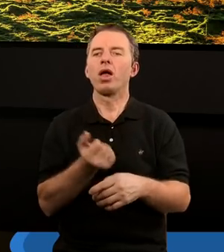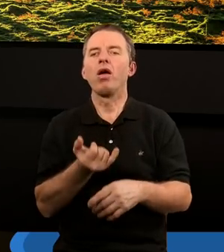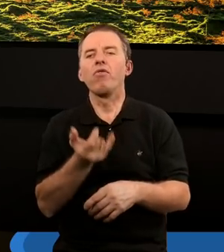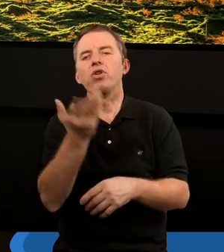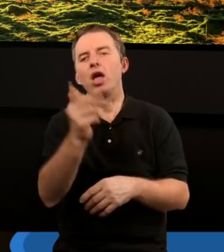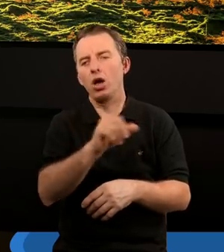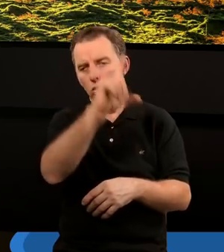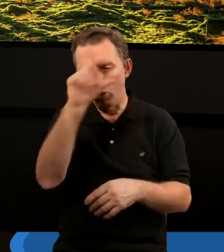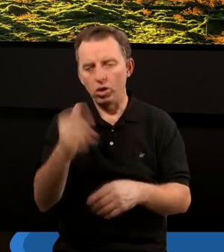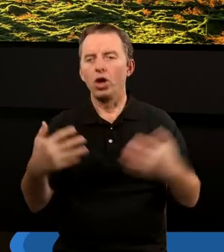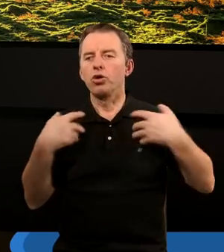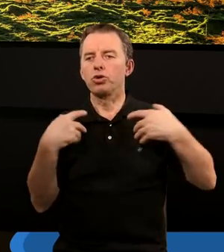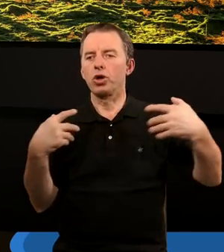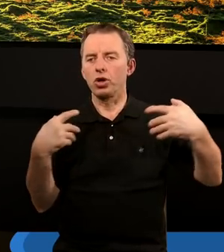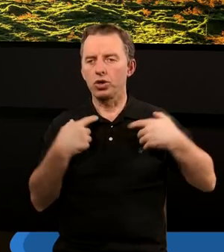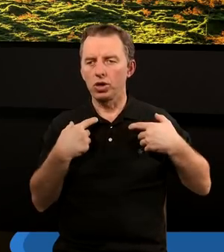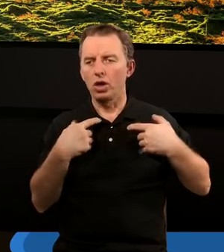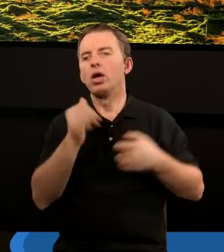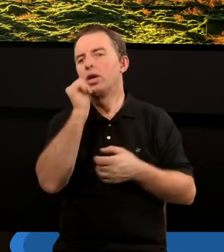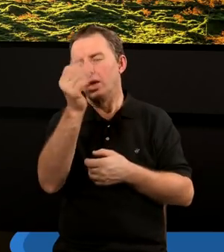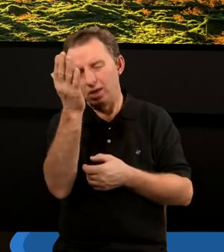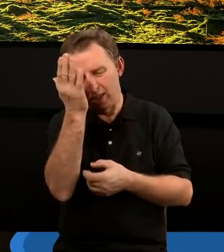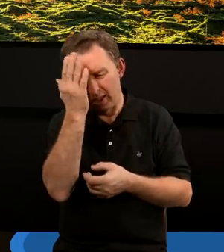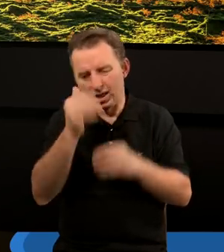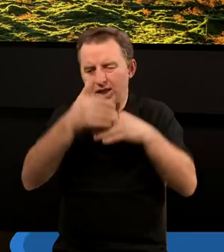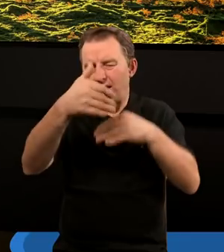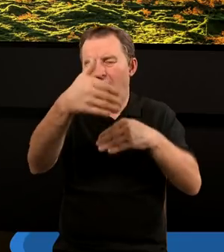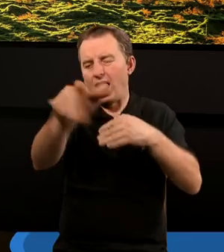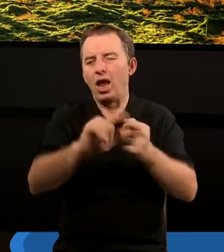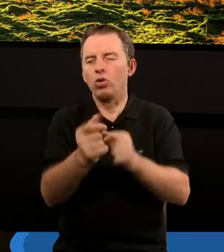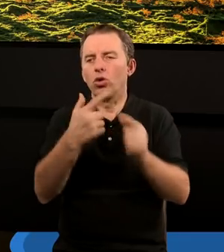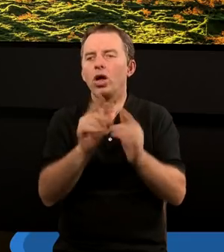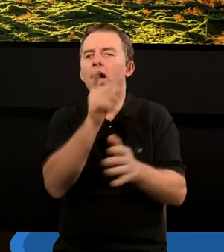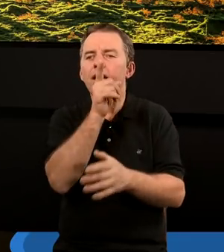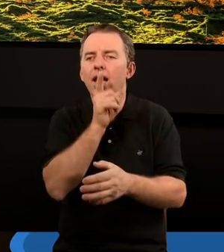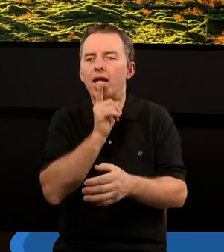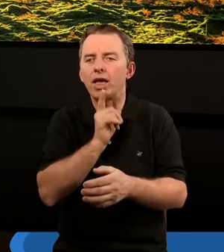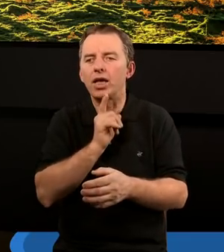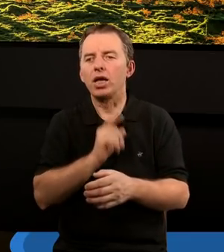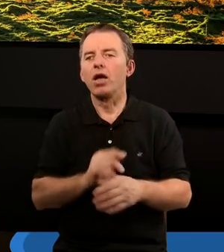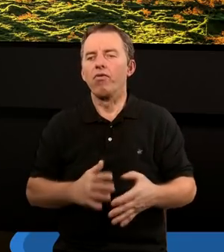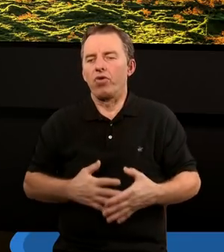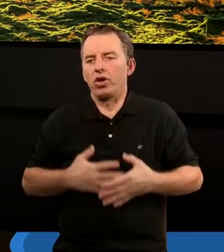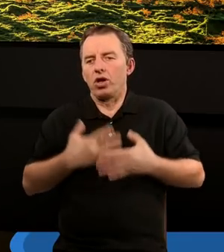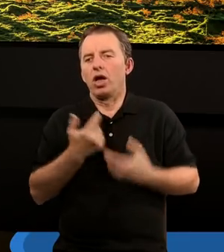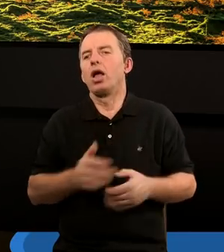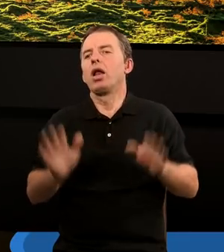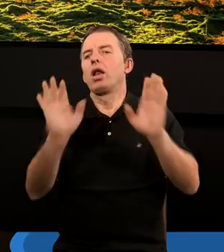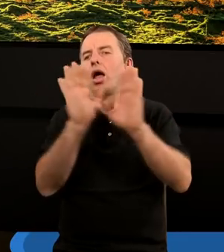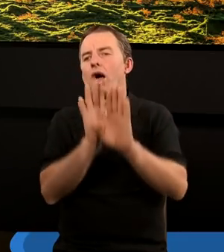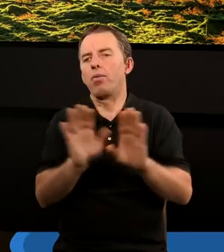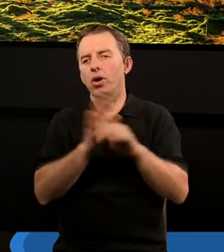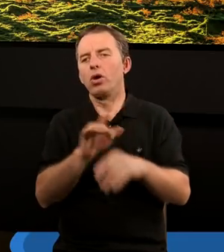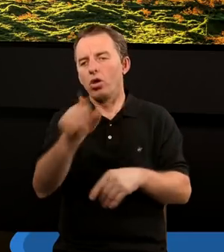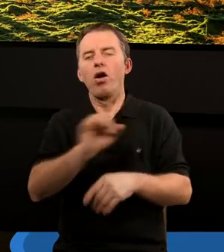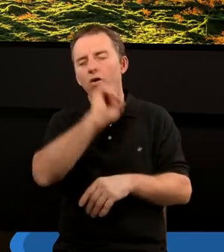Wielu ludzi żyjących na co dzień z dala od Kościoła, od religijności, wydaje im się, że nabożeństwo